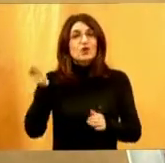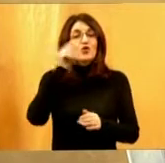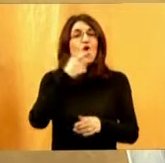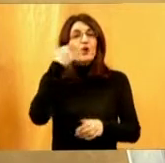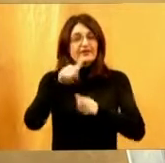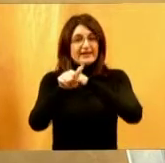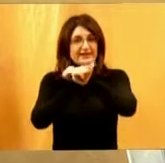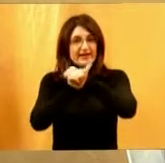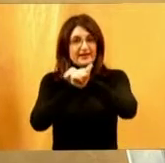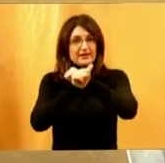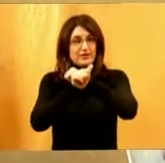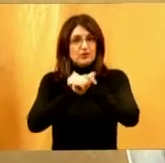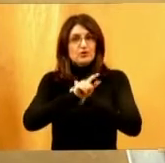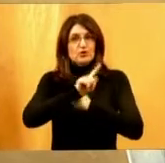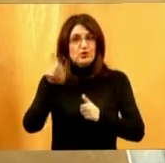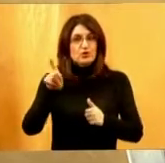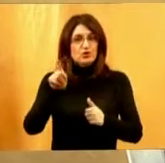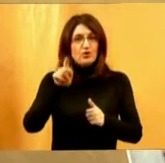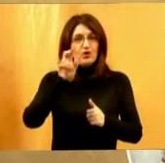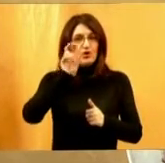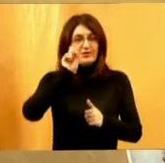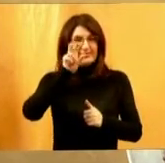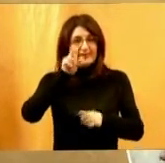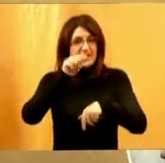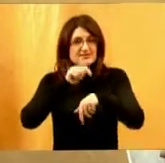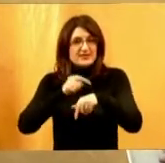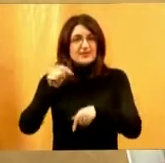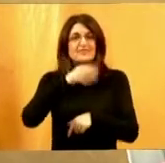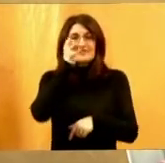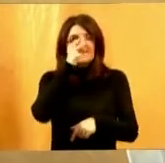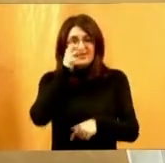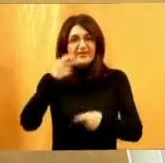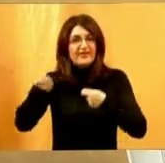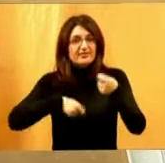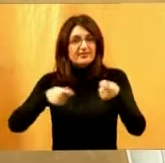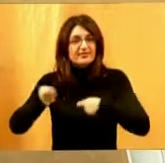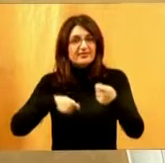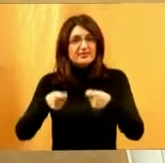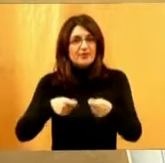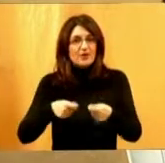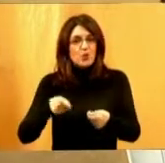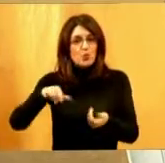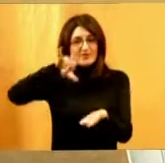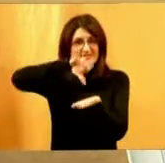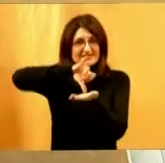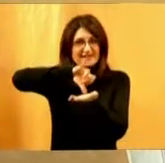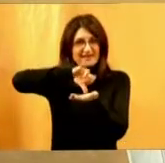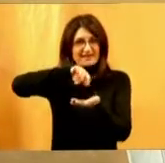miro do 13. na Cvjetnom trgu, da doprinesemo u centru